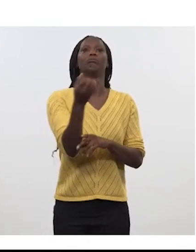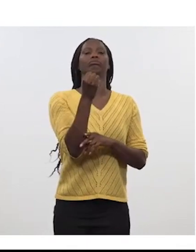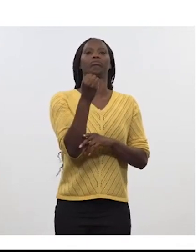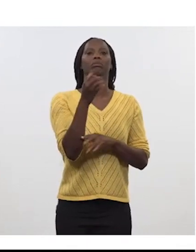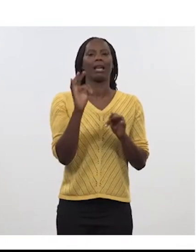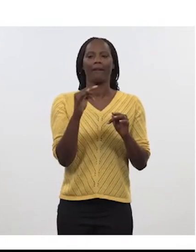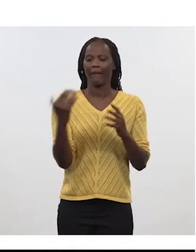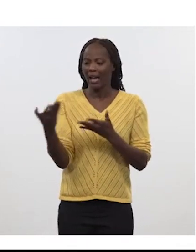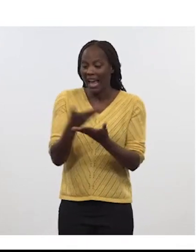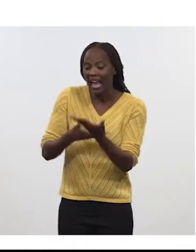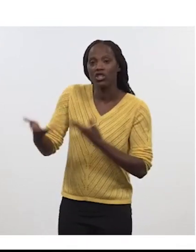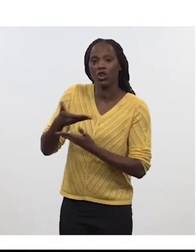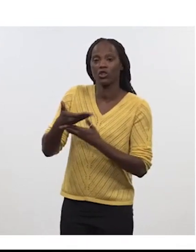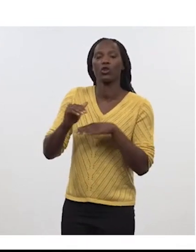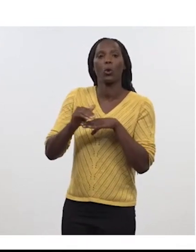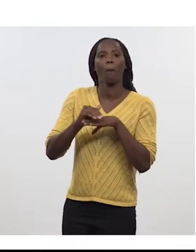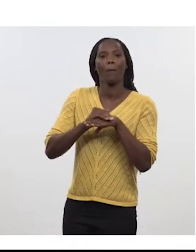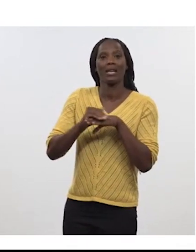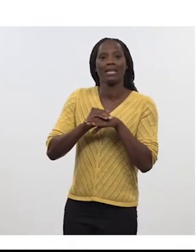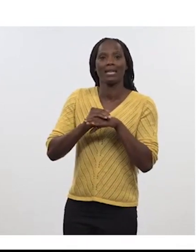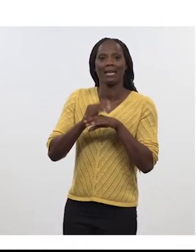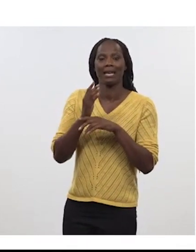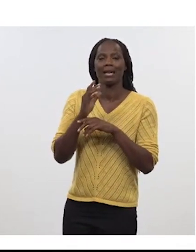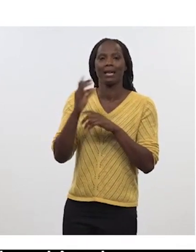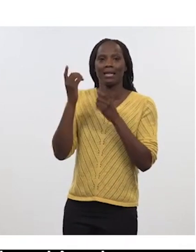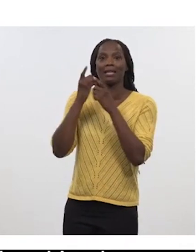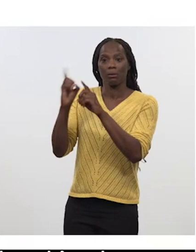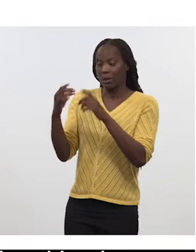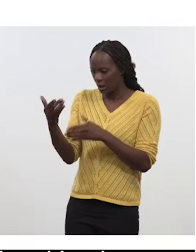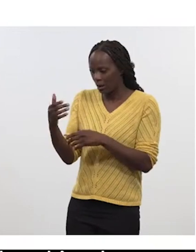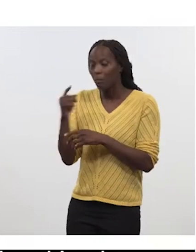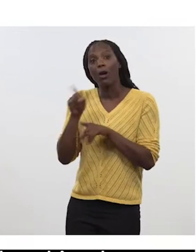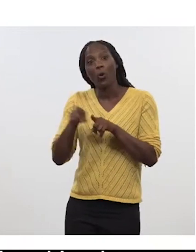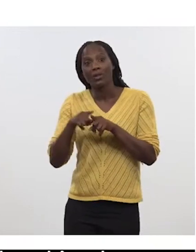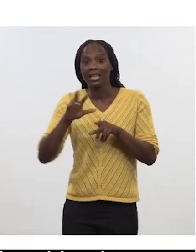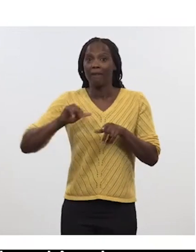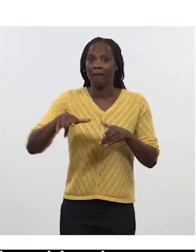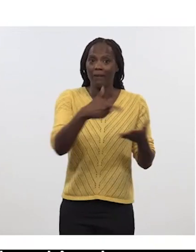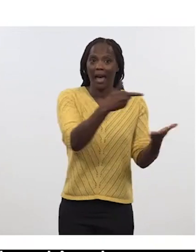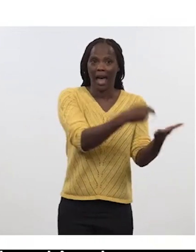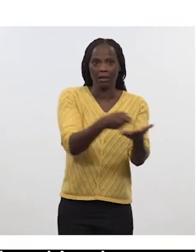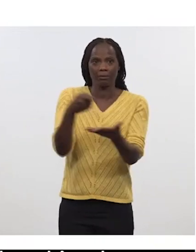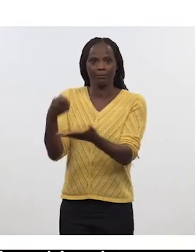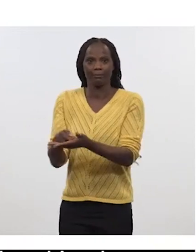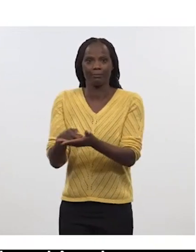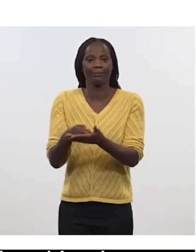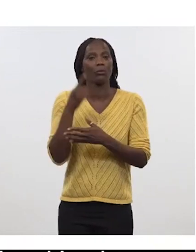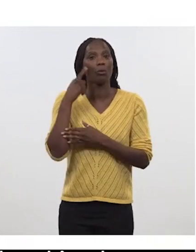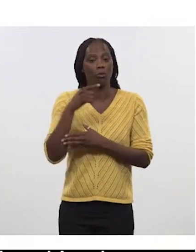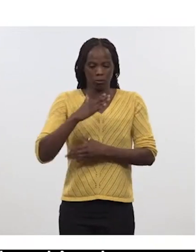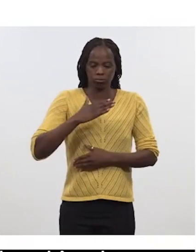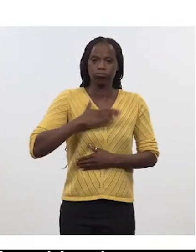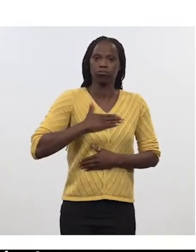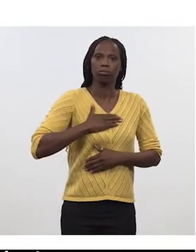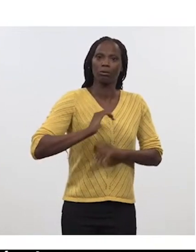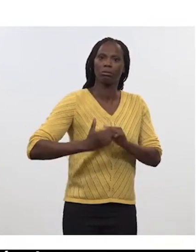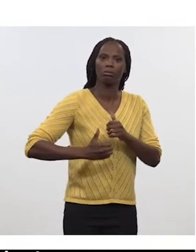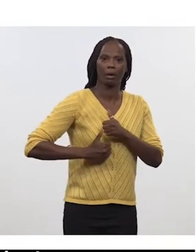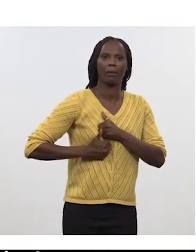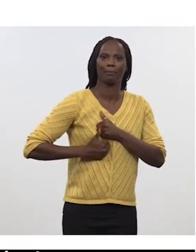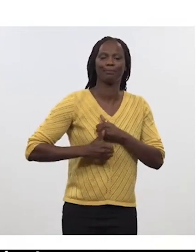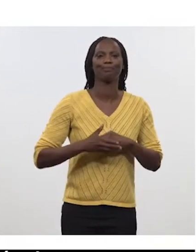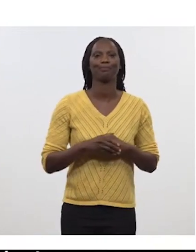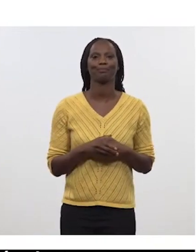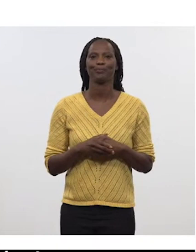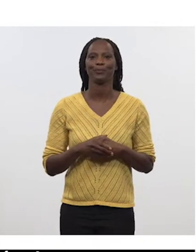politique et diplomatique. Mais ce sont aussi les deux États qui seront les clients, les acheteurs, évidemment, pour nos propres armées de